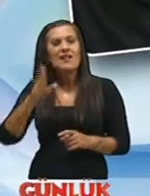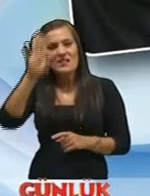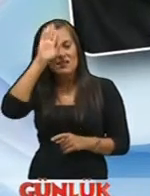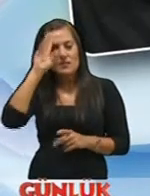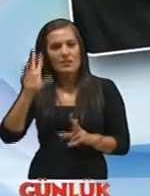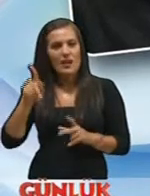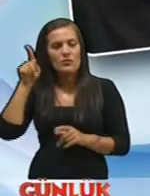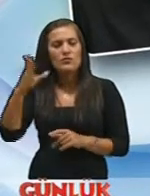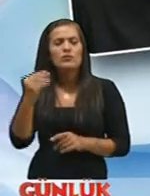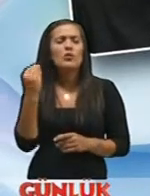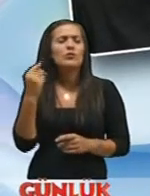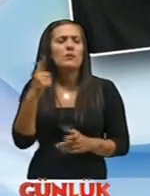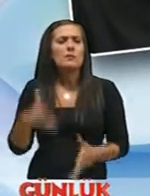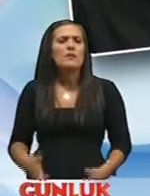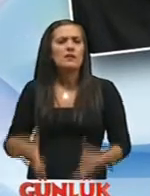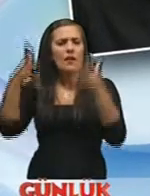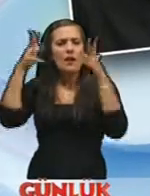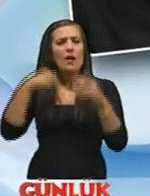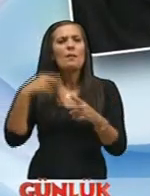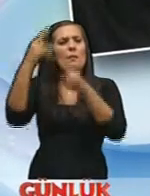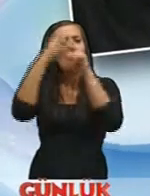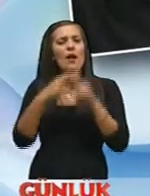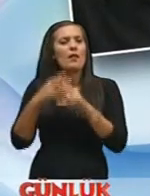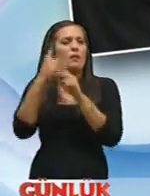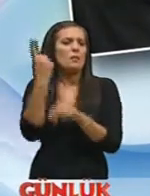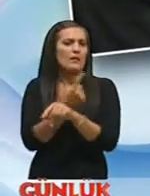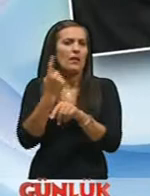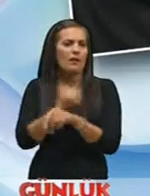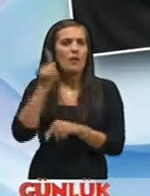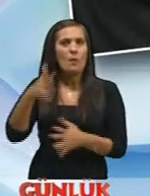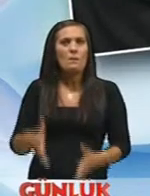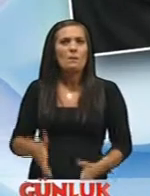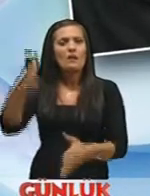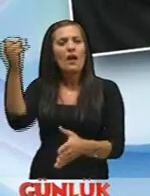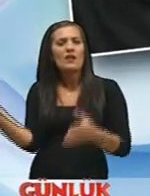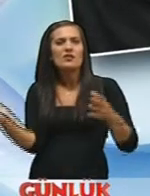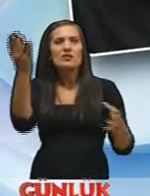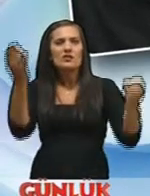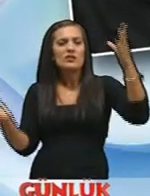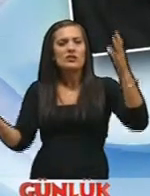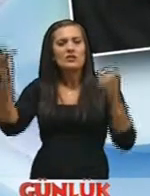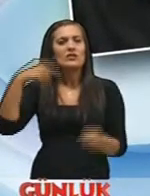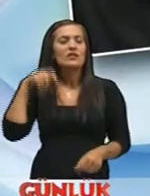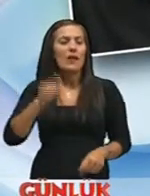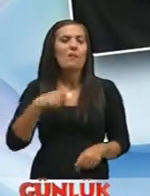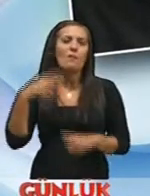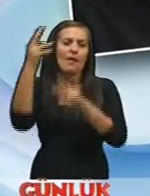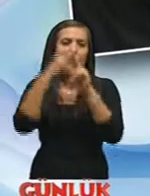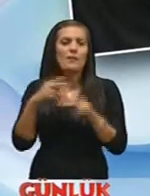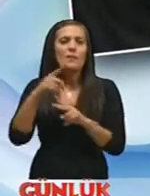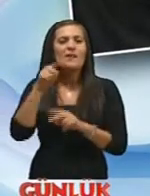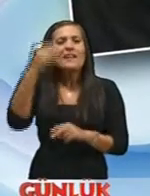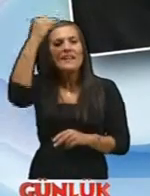radyosu orası çok güzel bir bina ne kadar yakışıyor hayallerimden biridir evet o binayı öyle yapmak bir de